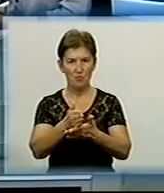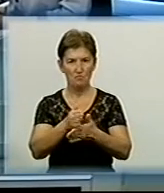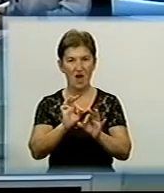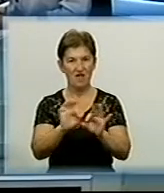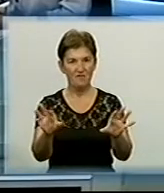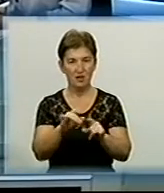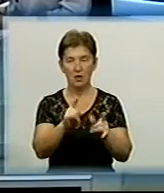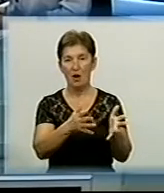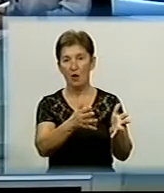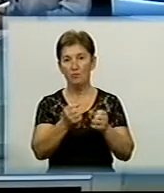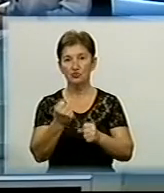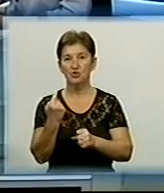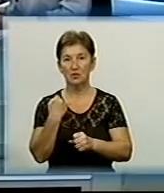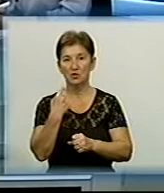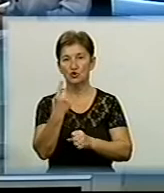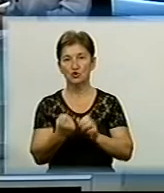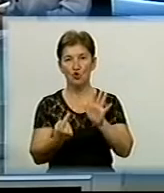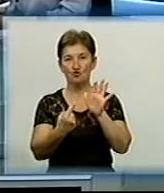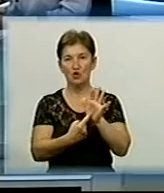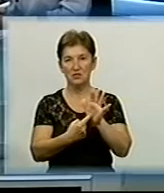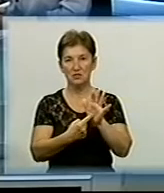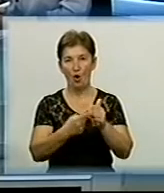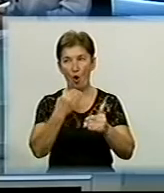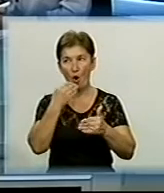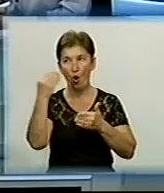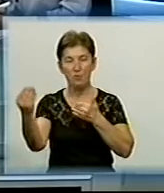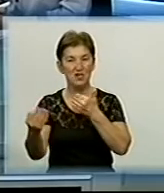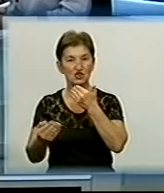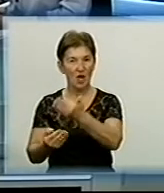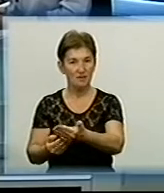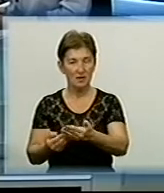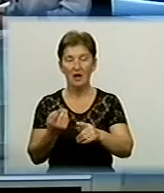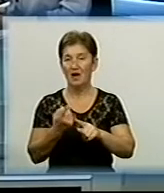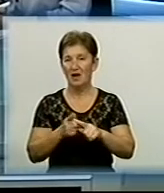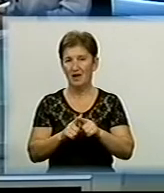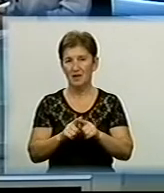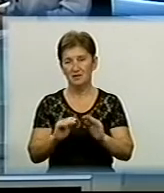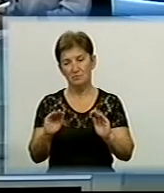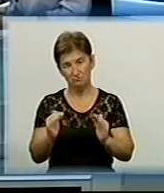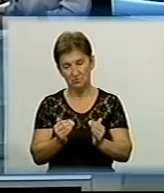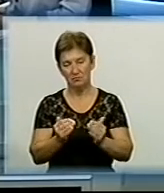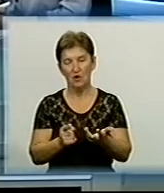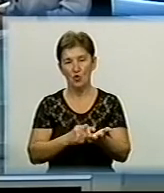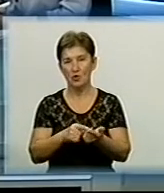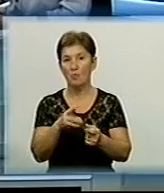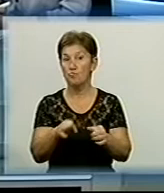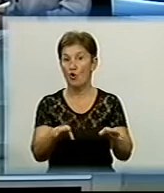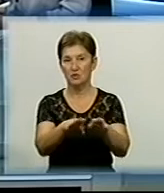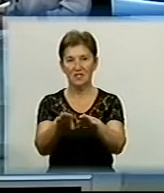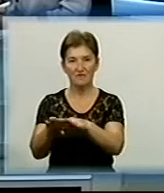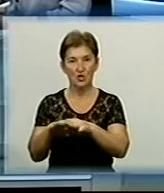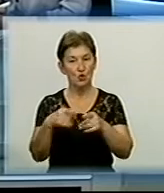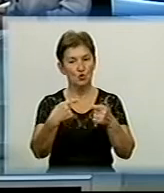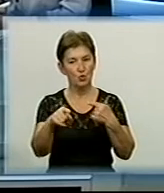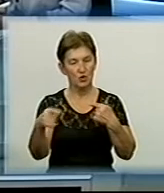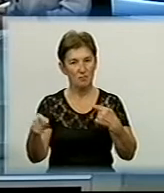Кіровоградська область получила 106 обращень Це не велике кількість областей Постані з іншими областями